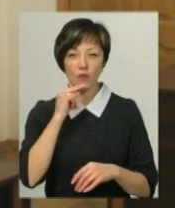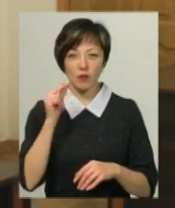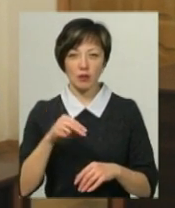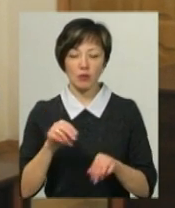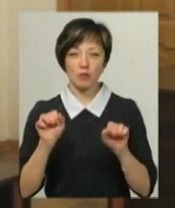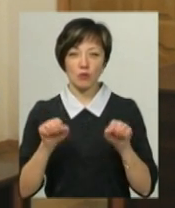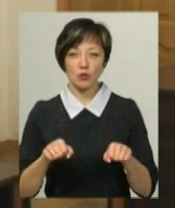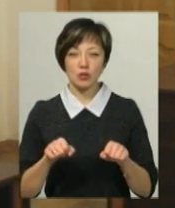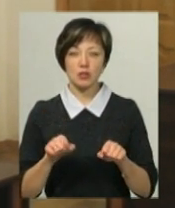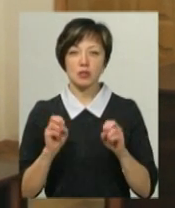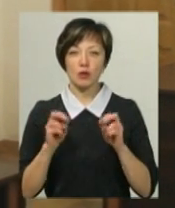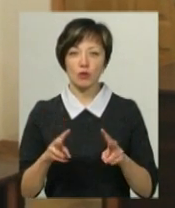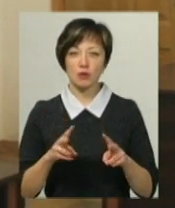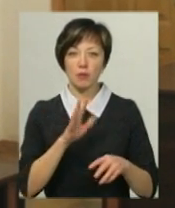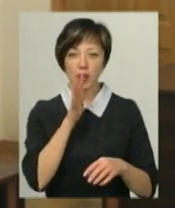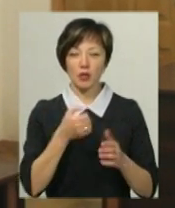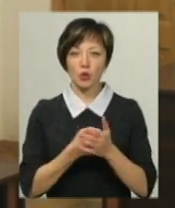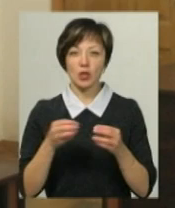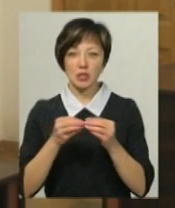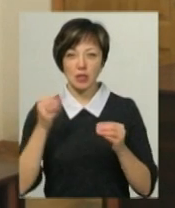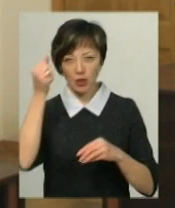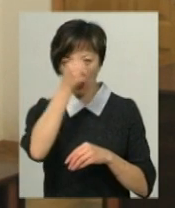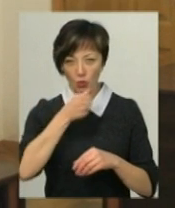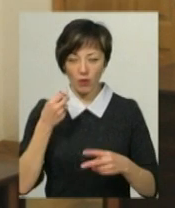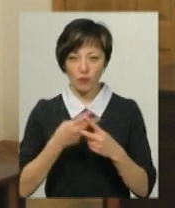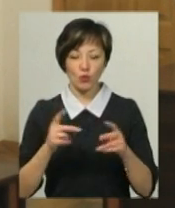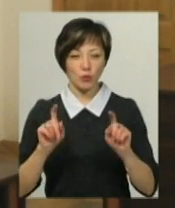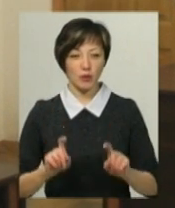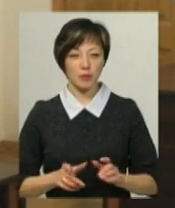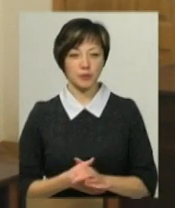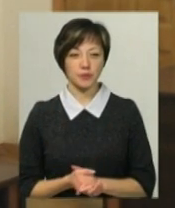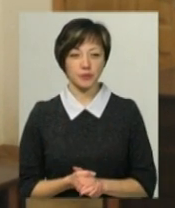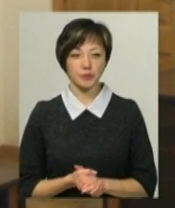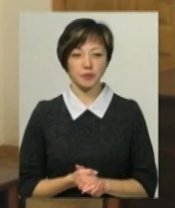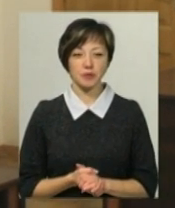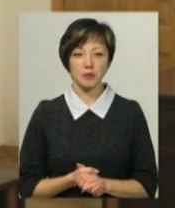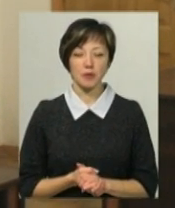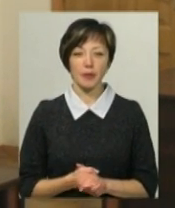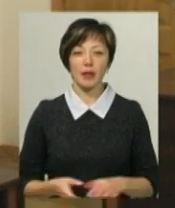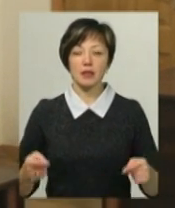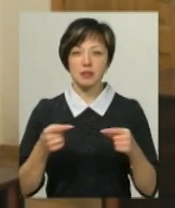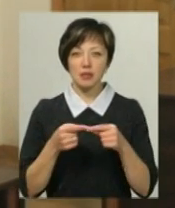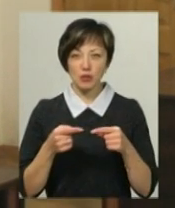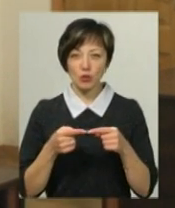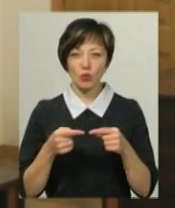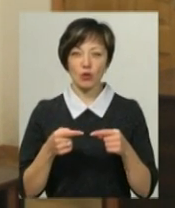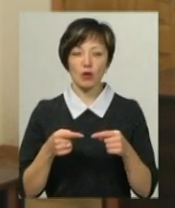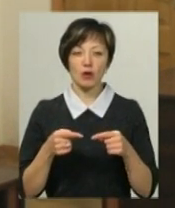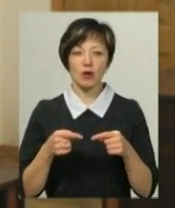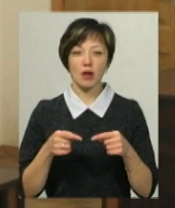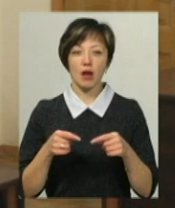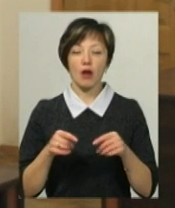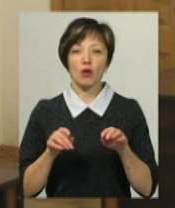не може вгрожувати міру покарання від 5 до 10 років позбавлення води. Віктор Арсенюк, згідно практики Європейського суду, справ